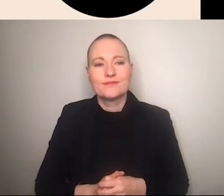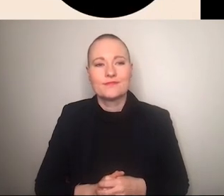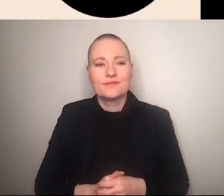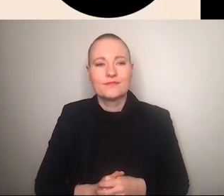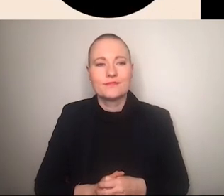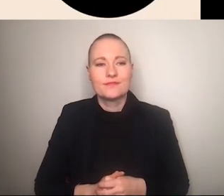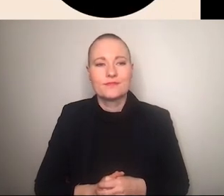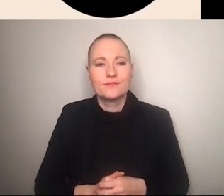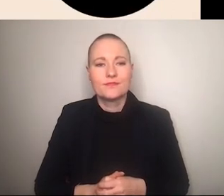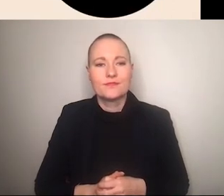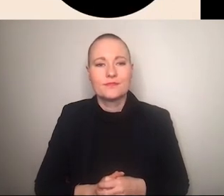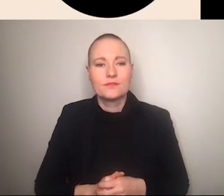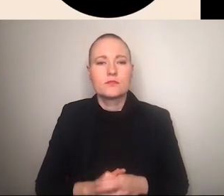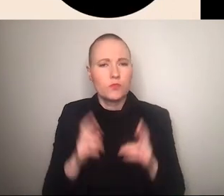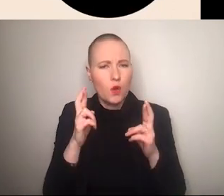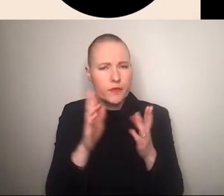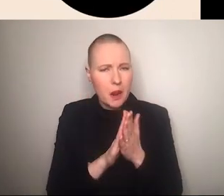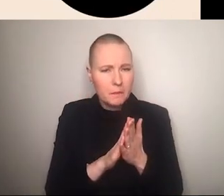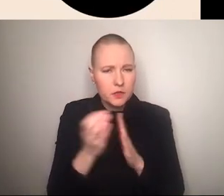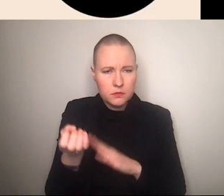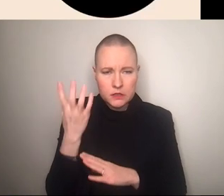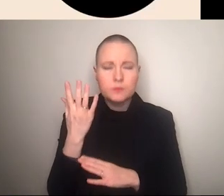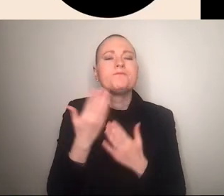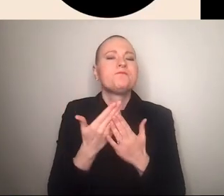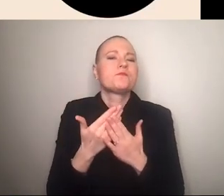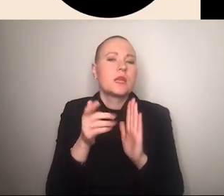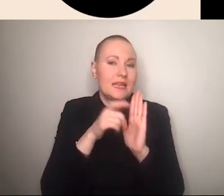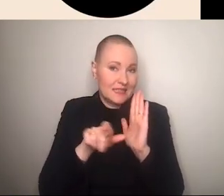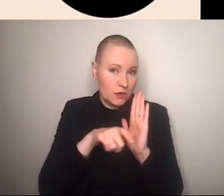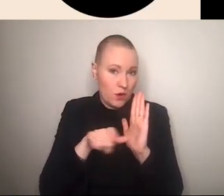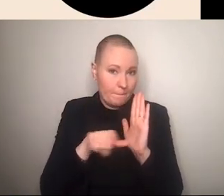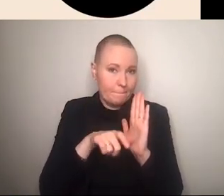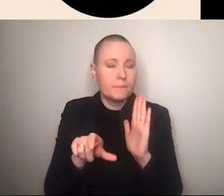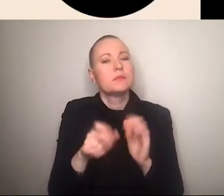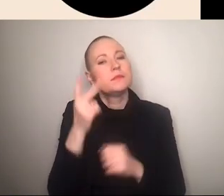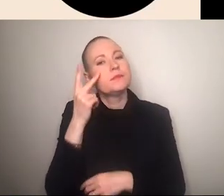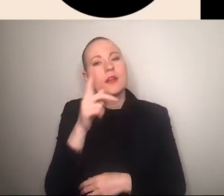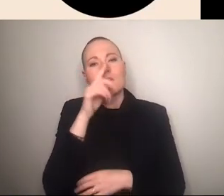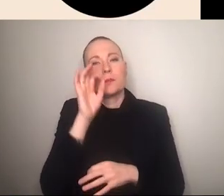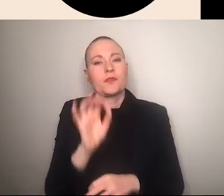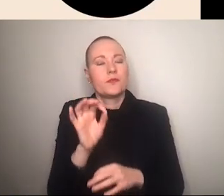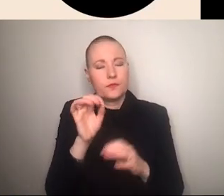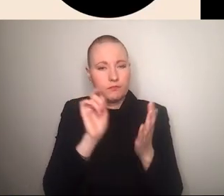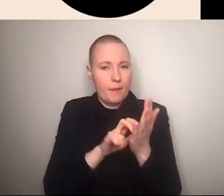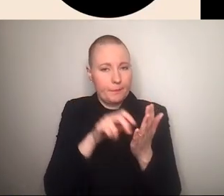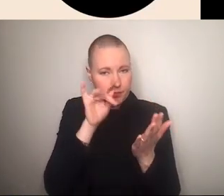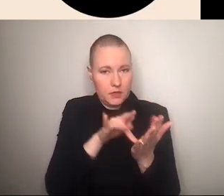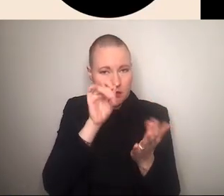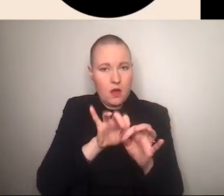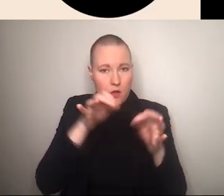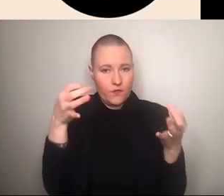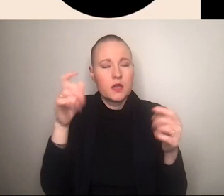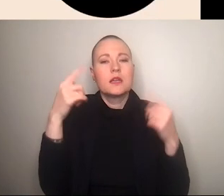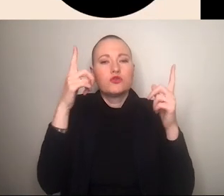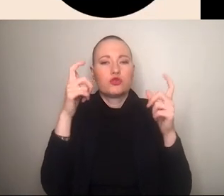da haben wir ich hoffe es funktioniert jetzt einmal instagram da sehe ich eben wenn ich die app öffne die startseite und